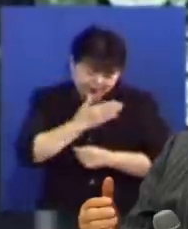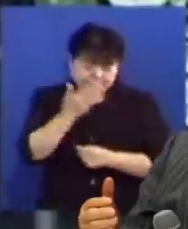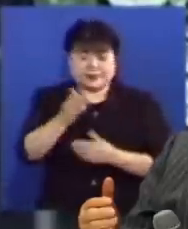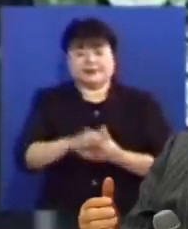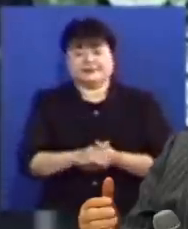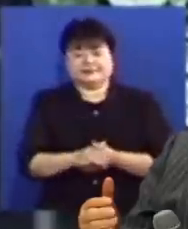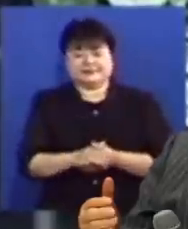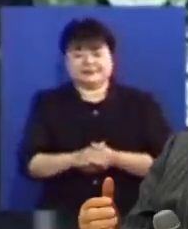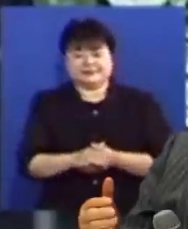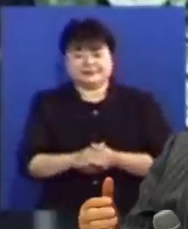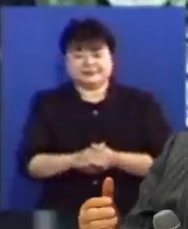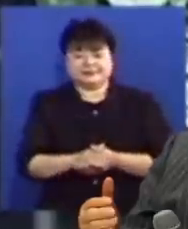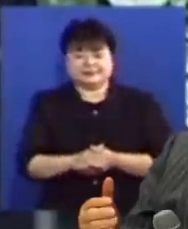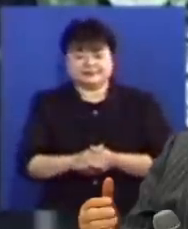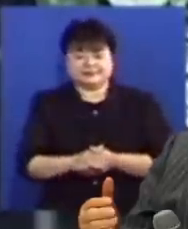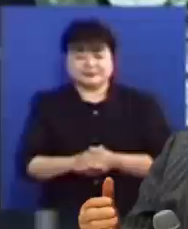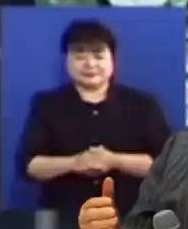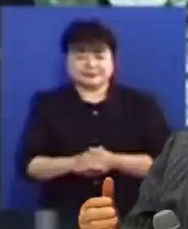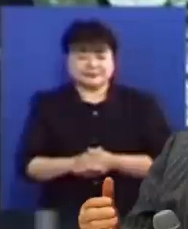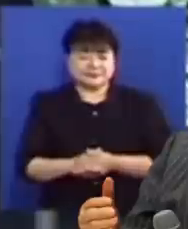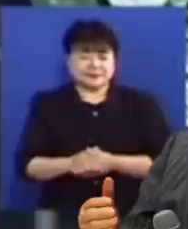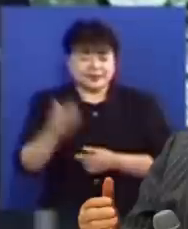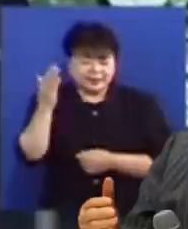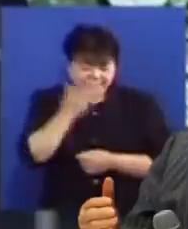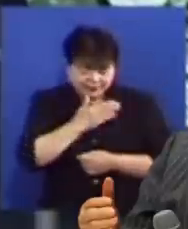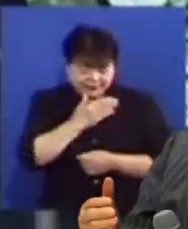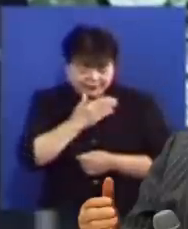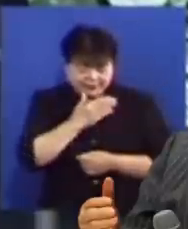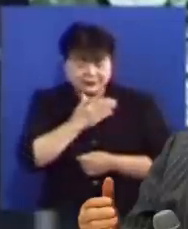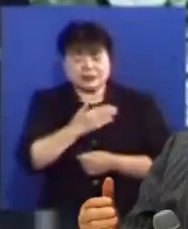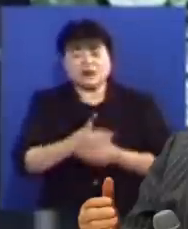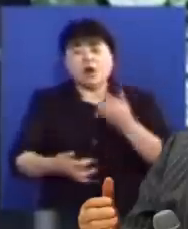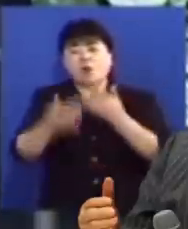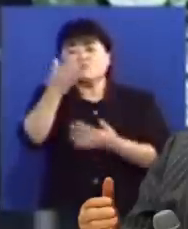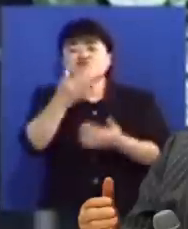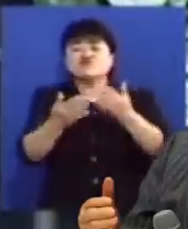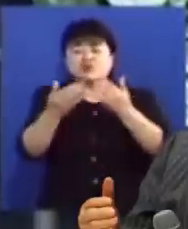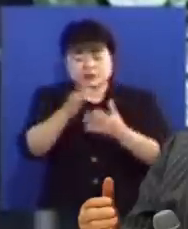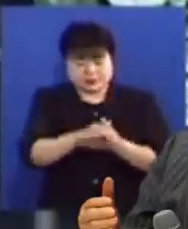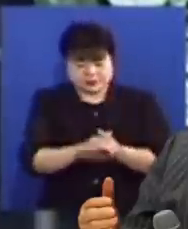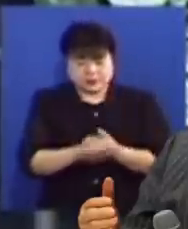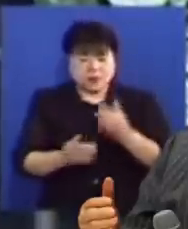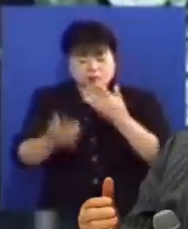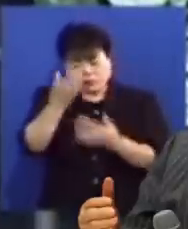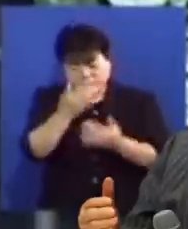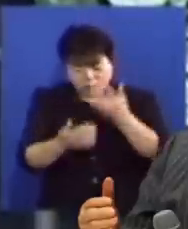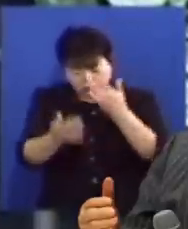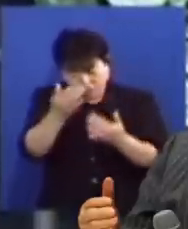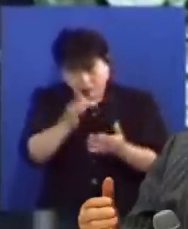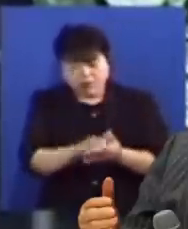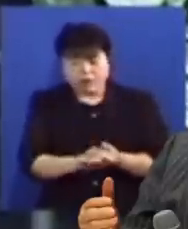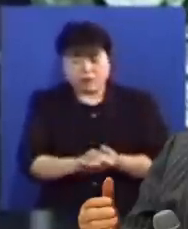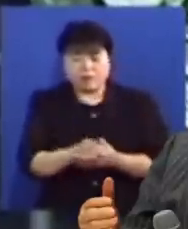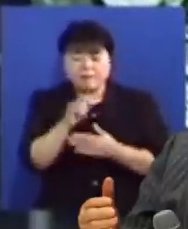소독 중에 제일 좋은 소독이 불로 태우는 것 아닙니까 그러므로 불로 태워서 우리의 마음을 정결하게